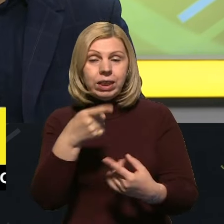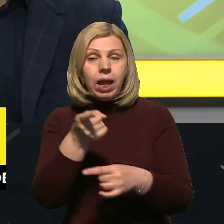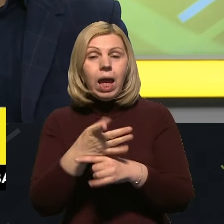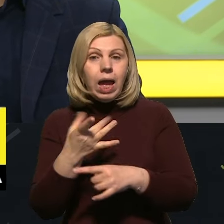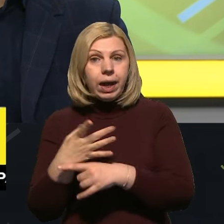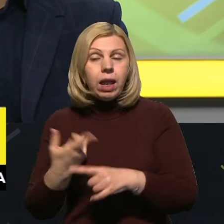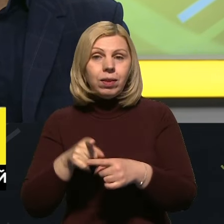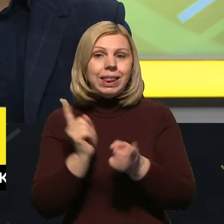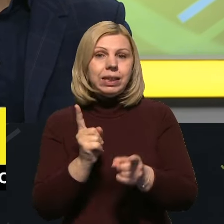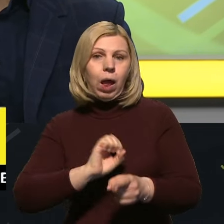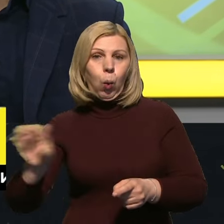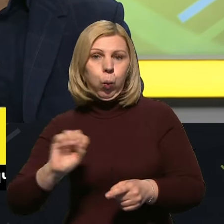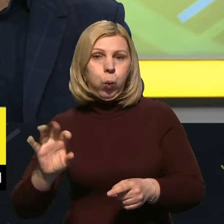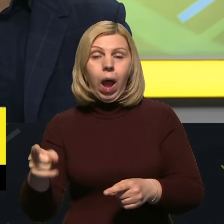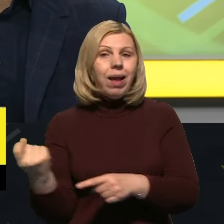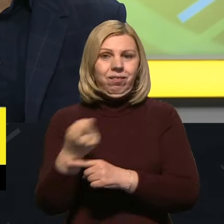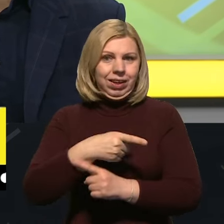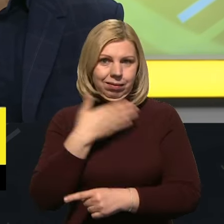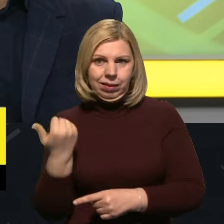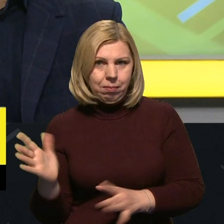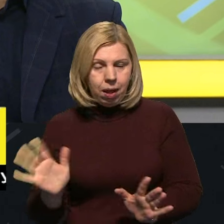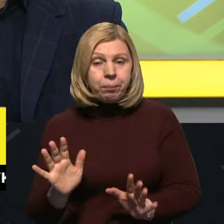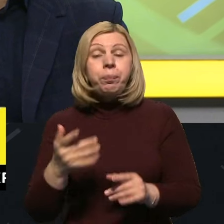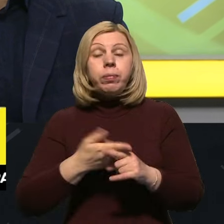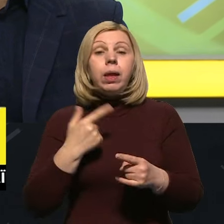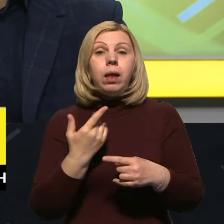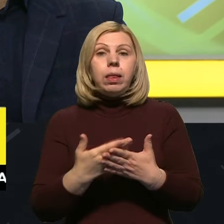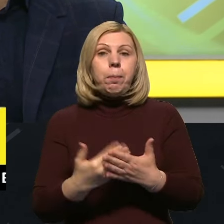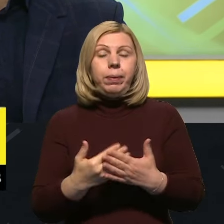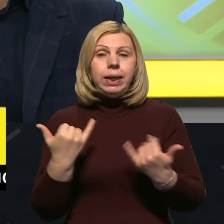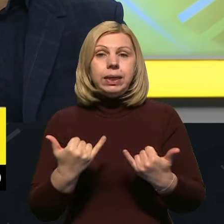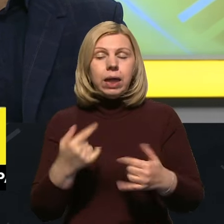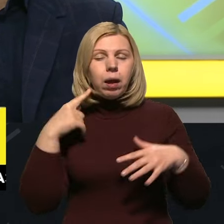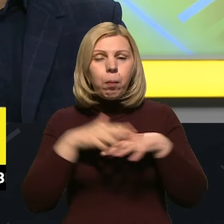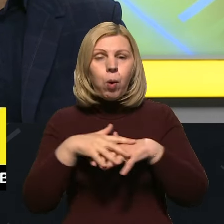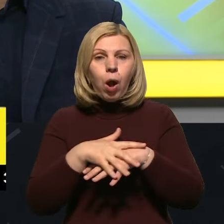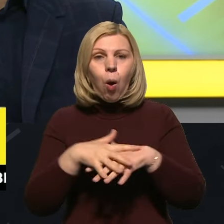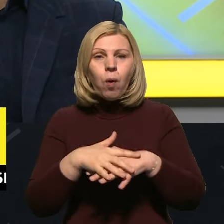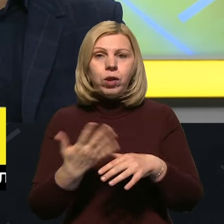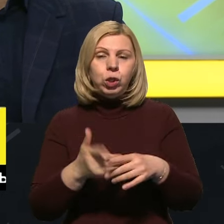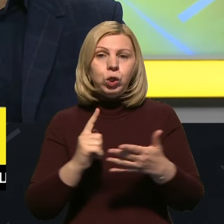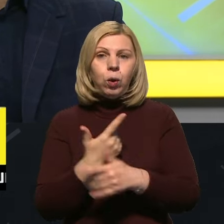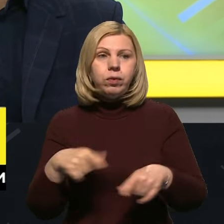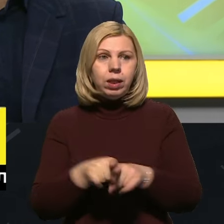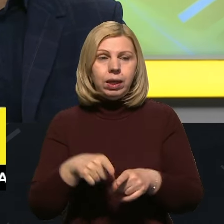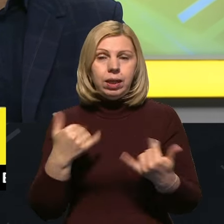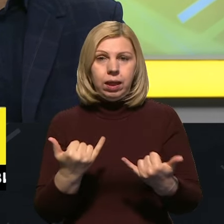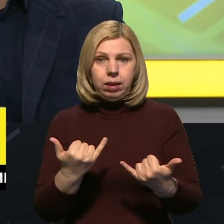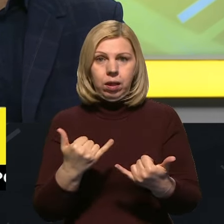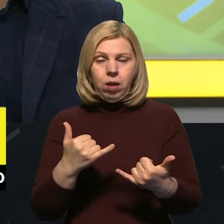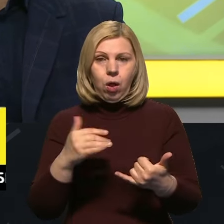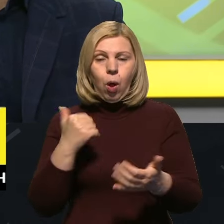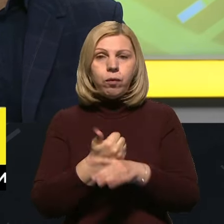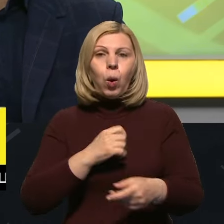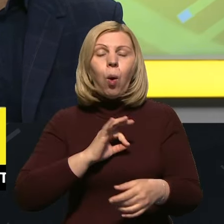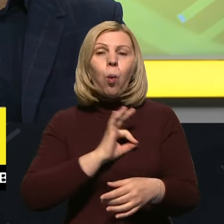йдуть на склад. Він вже їх не викидає кудись. Але, наприклад, зараз прораховано, знову таки, з опорою на дані Головного